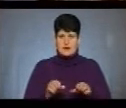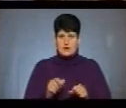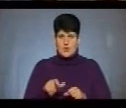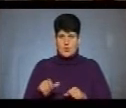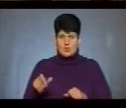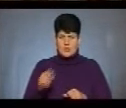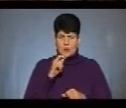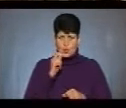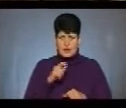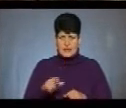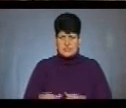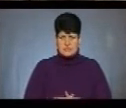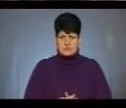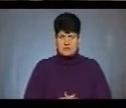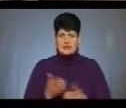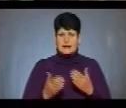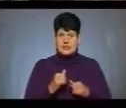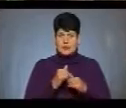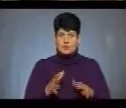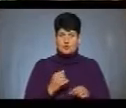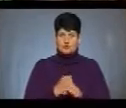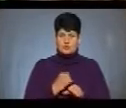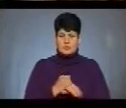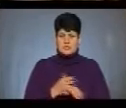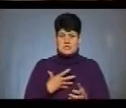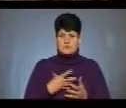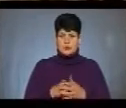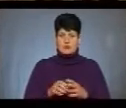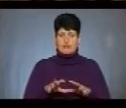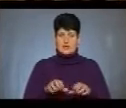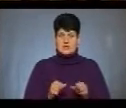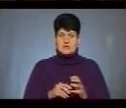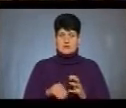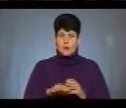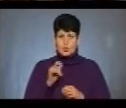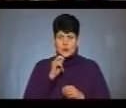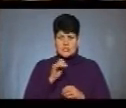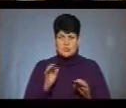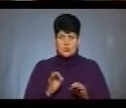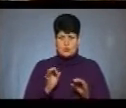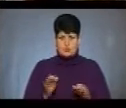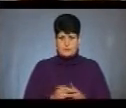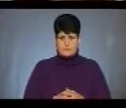людях, на українцях, які не можуть зробити зі своєю власністю землею українці нічого.